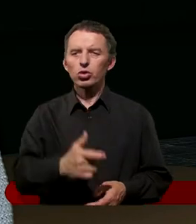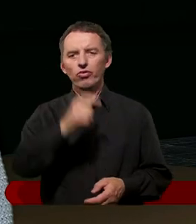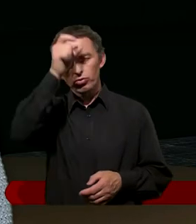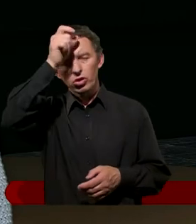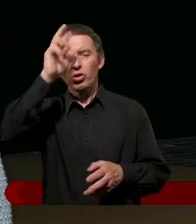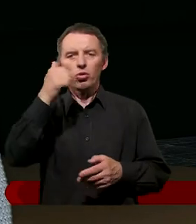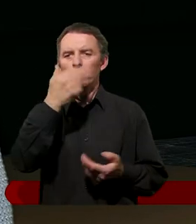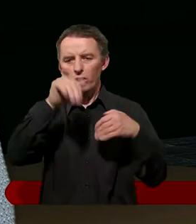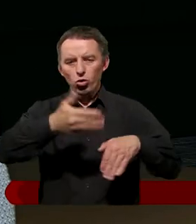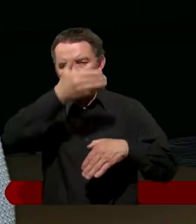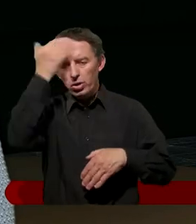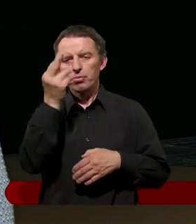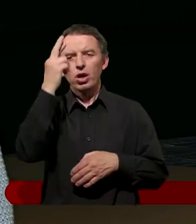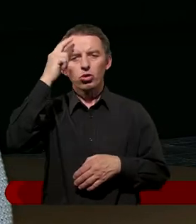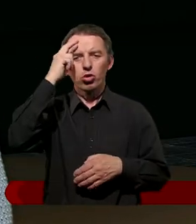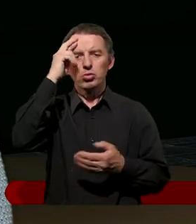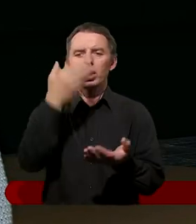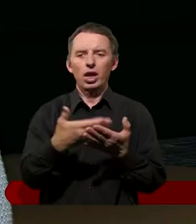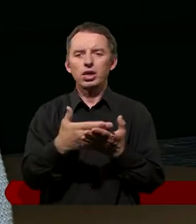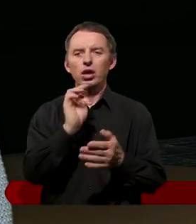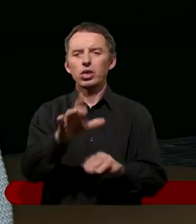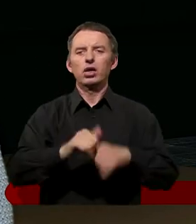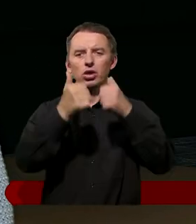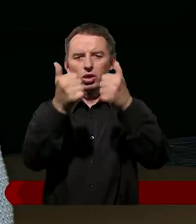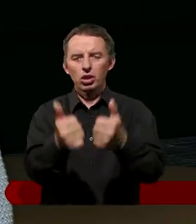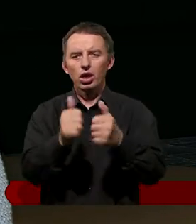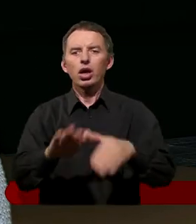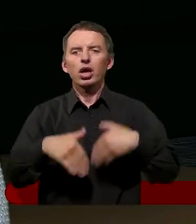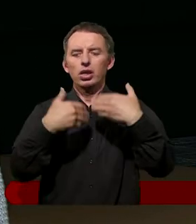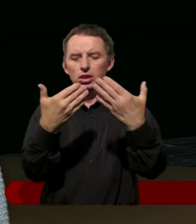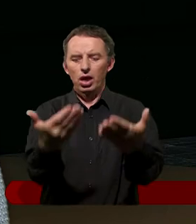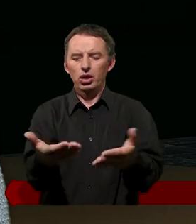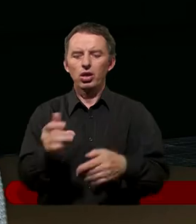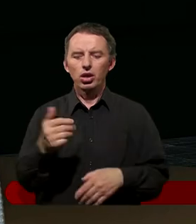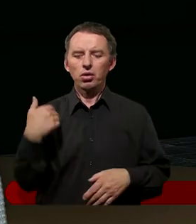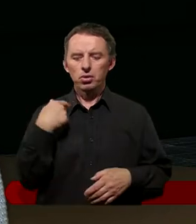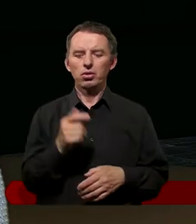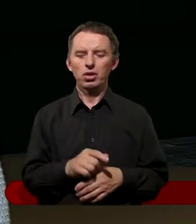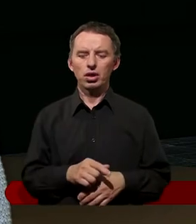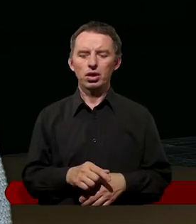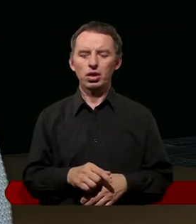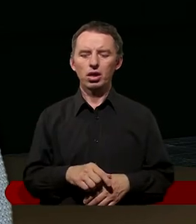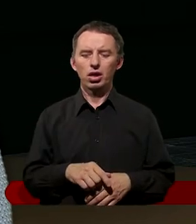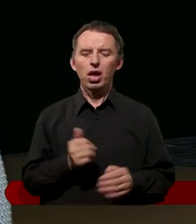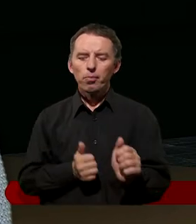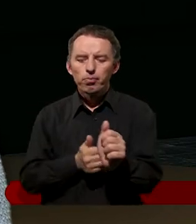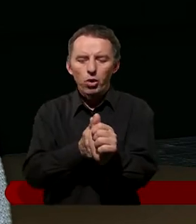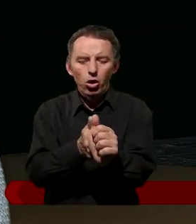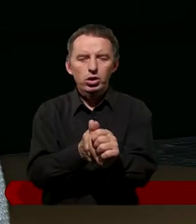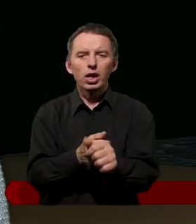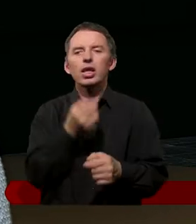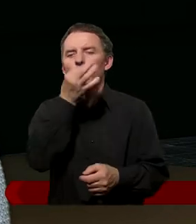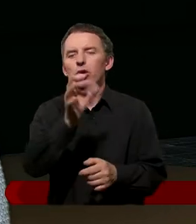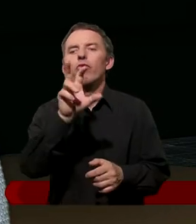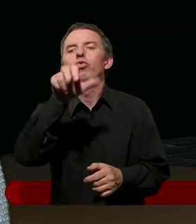najpierw próbujemy zrozumieć, dlaczego tak się stało i jaki ten człowiek ma problem. Tak, empatia. I może podejść, zapyta się,